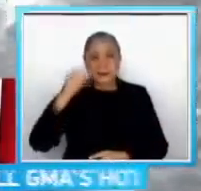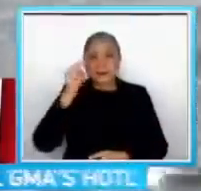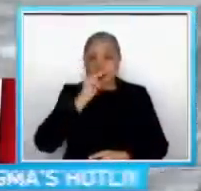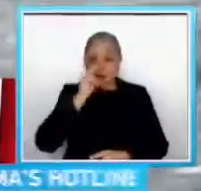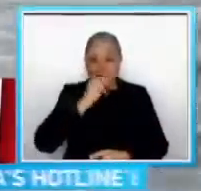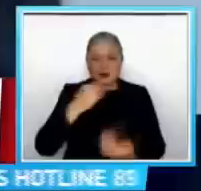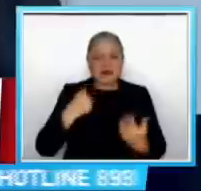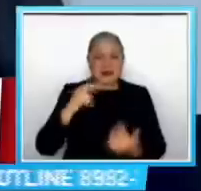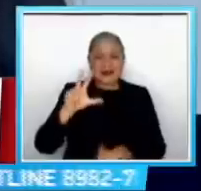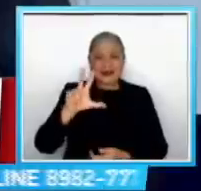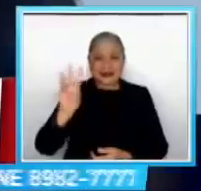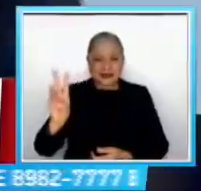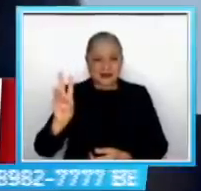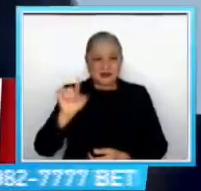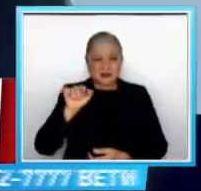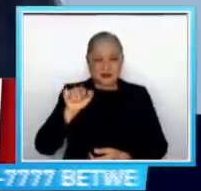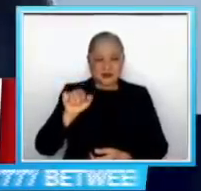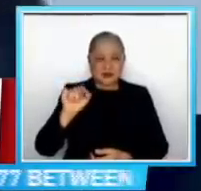degrees Celsius